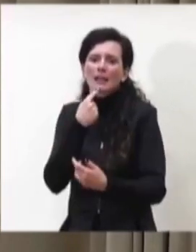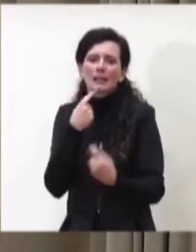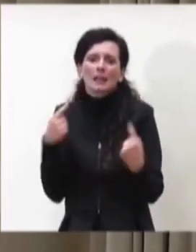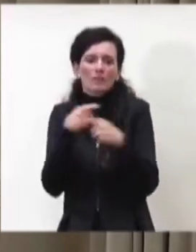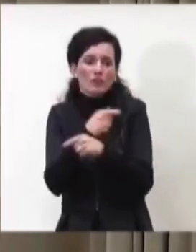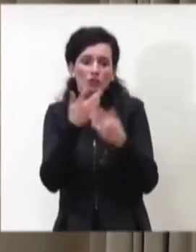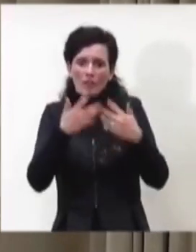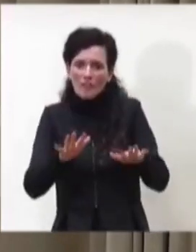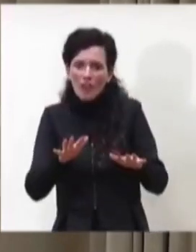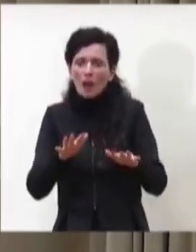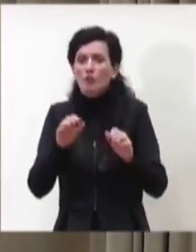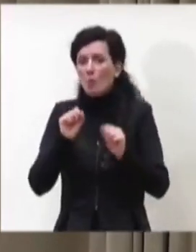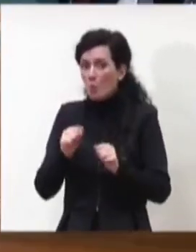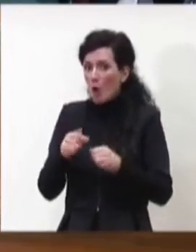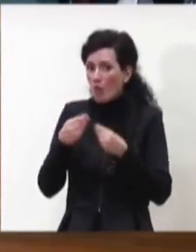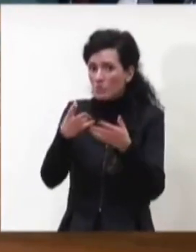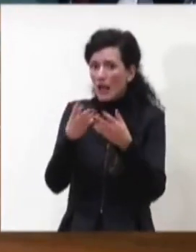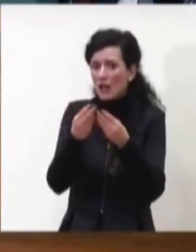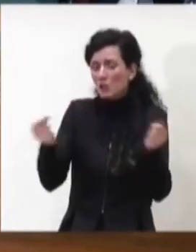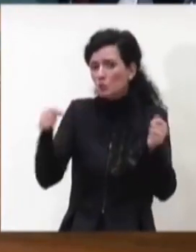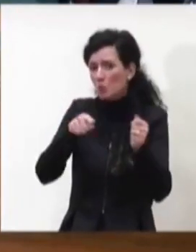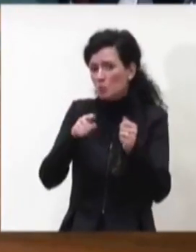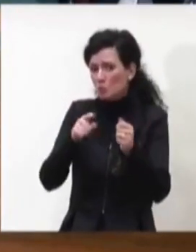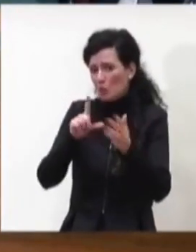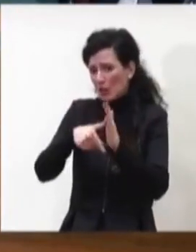una soluzione temporanea grazie